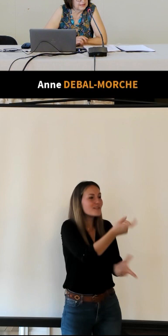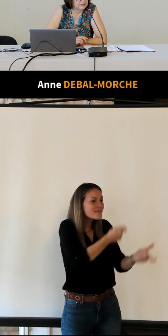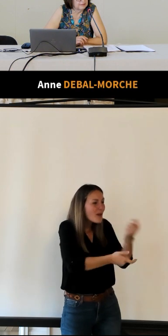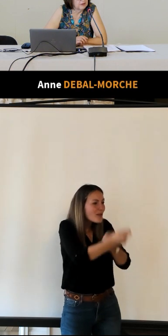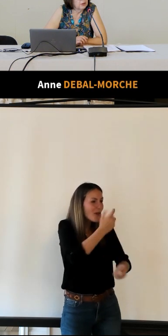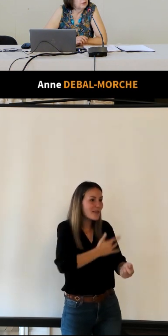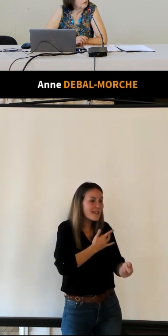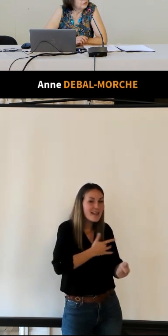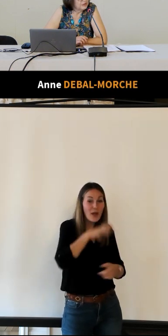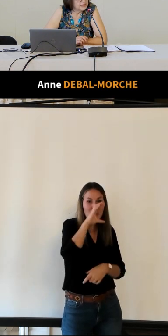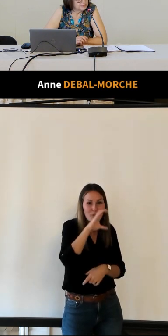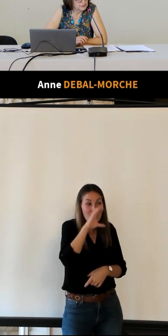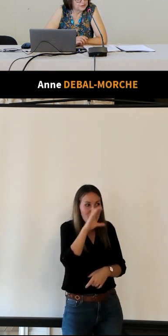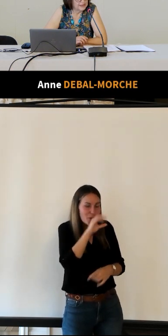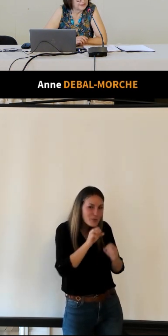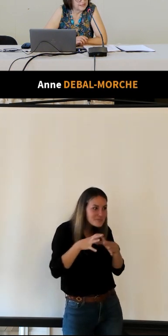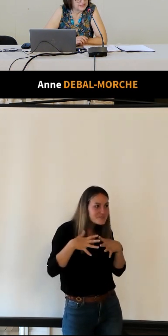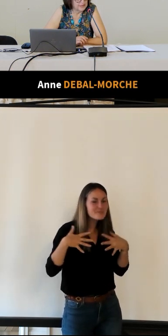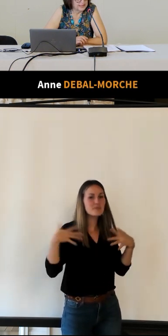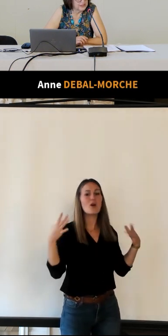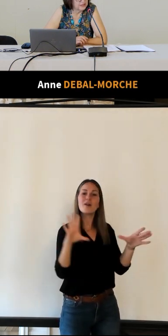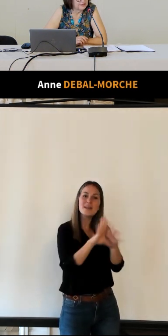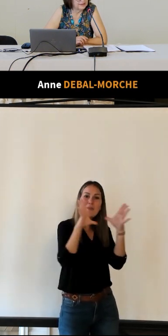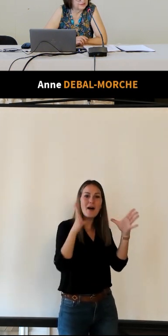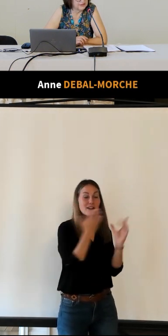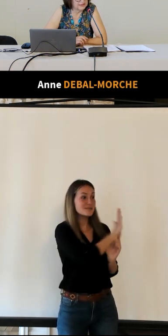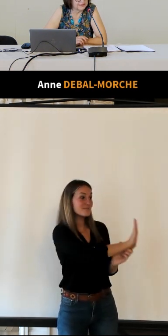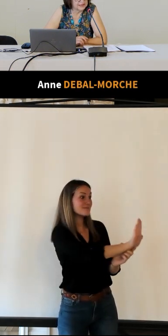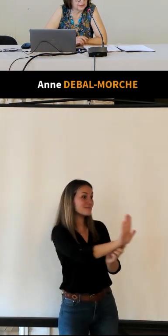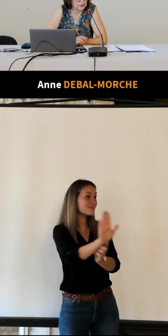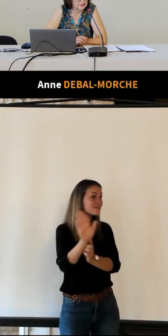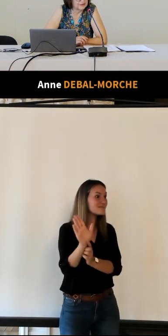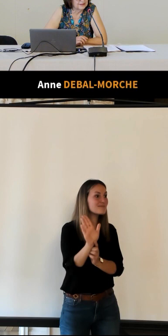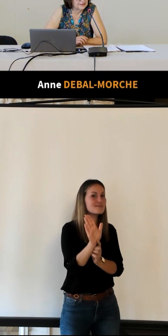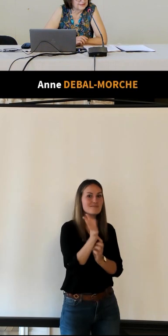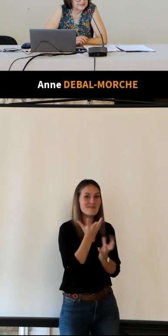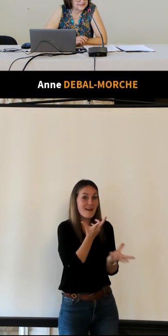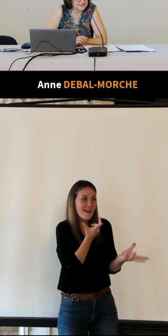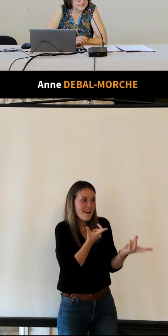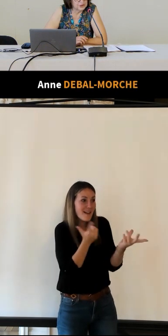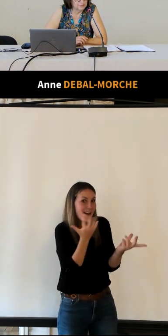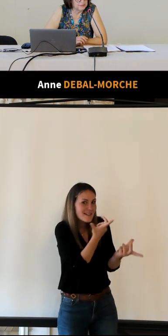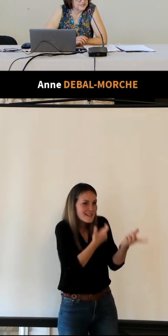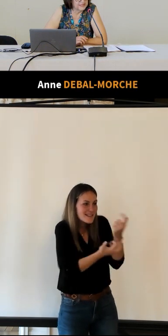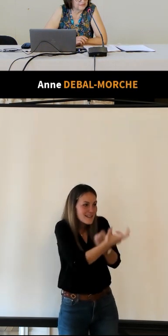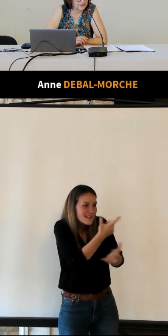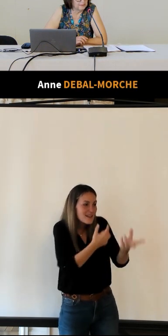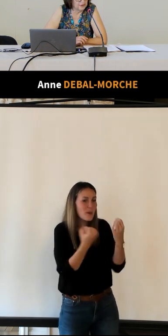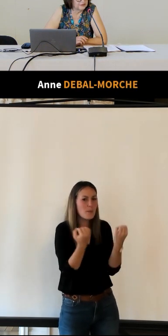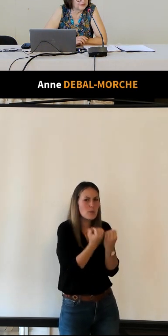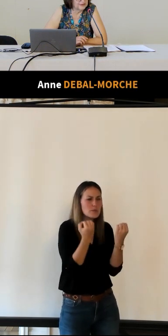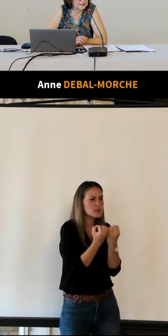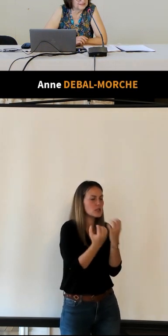public on utilise pour cela des belles images des vitrines attirantes des insertions publicitaires